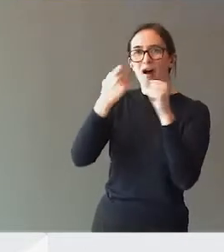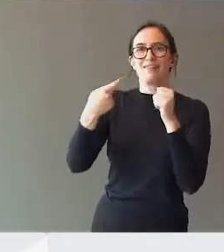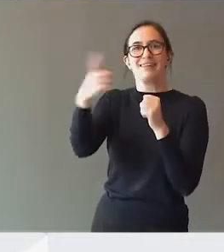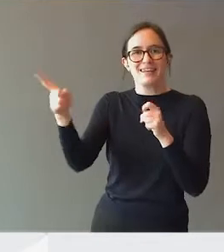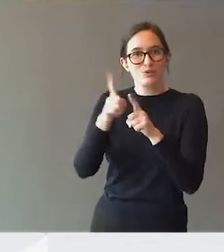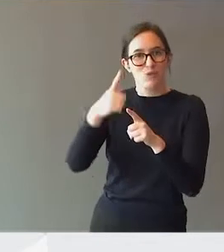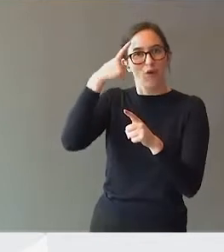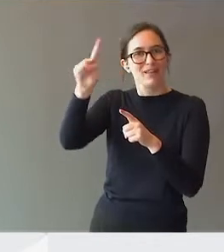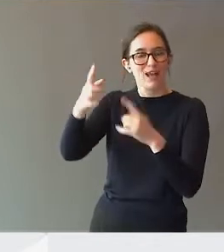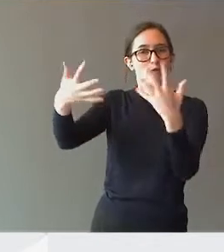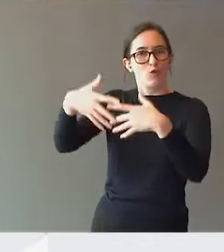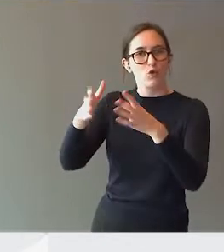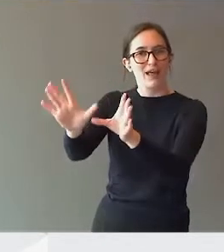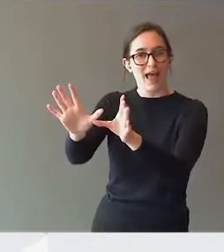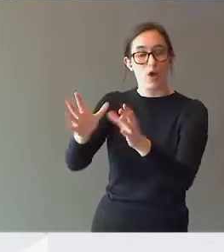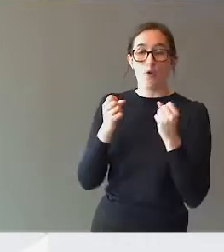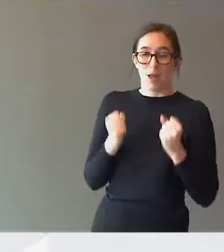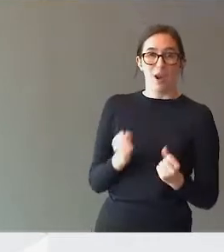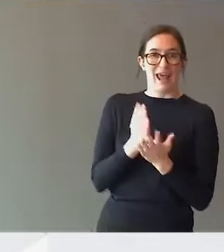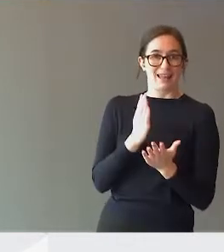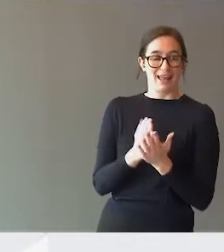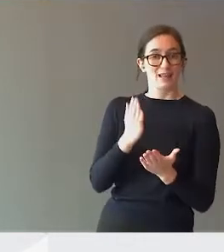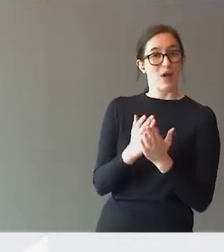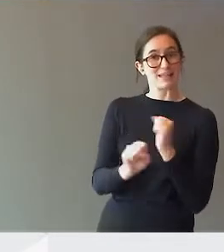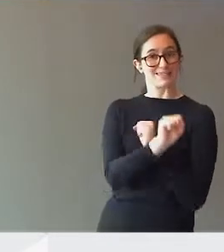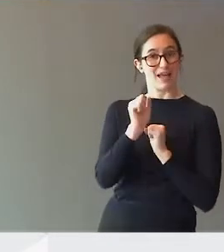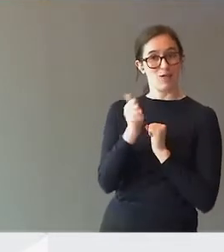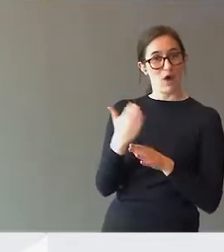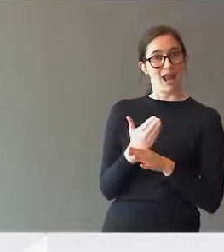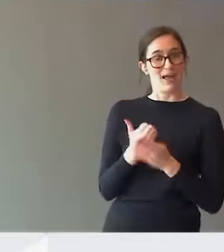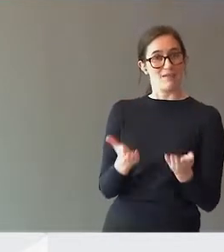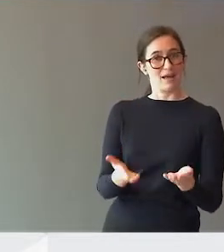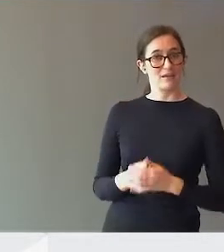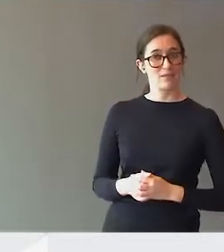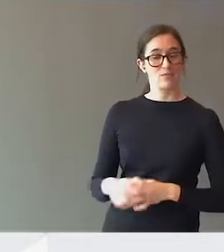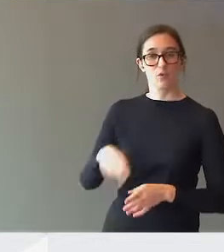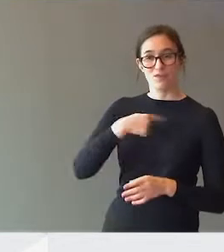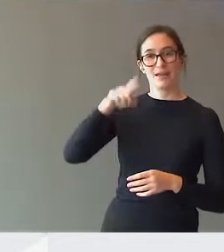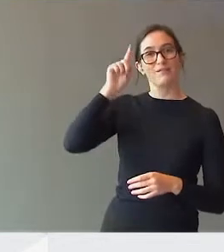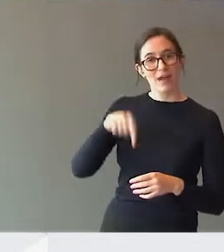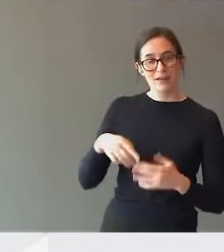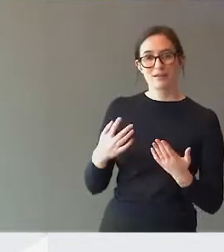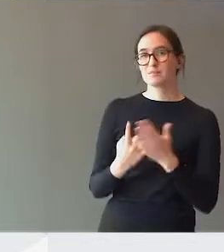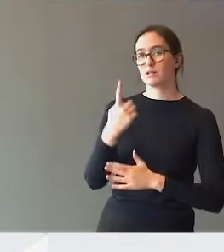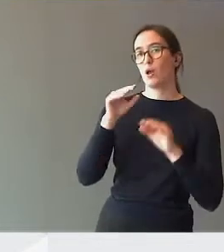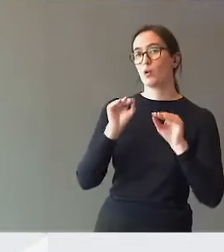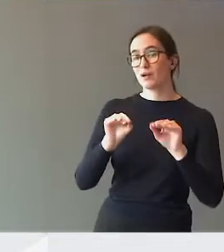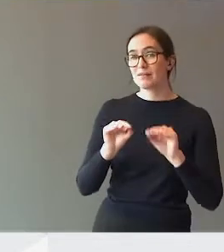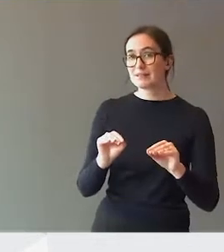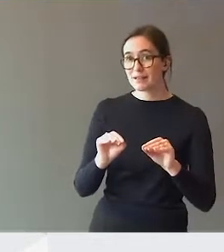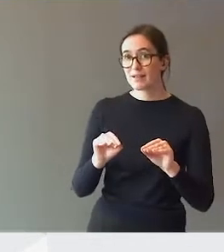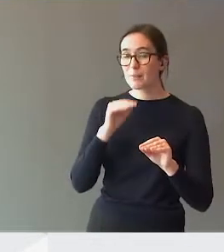å funke. Behold rettigheten og rettesverden for elever. Fordi vi vet nå at spesialanvisning